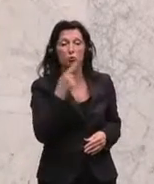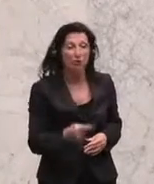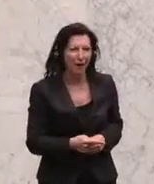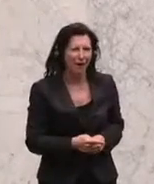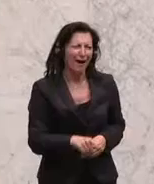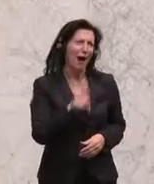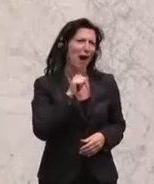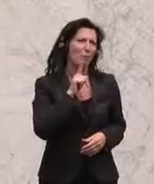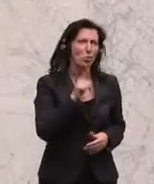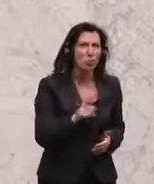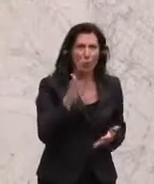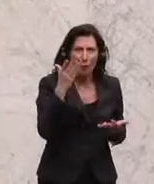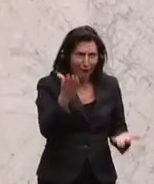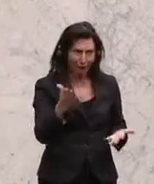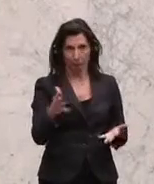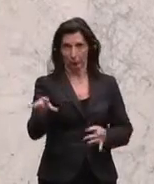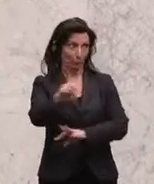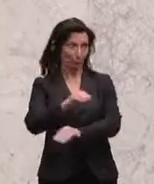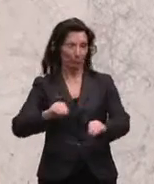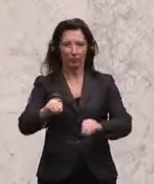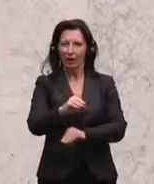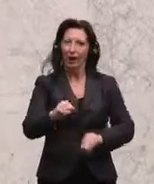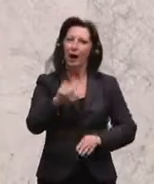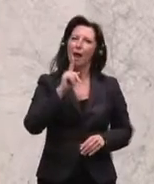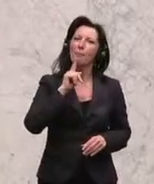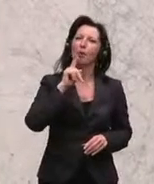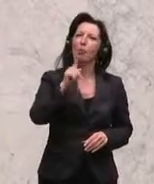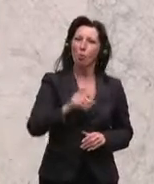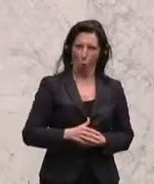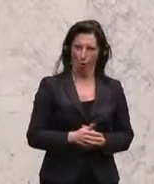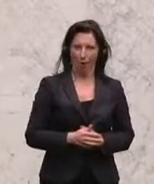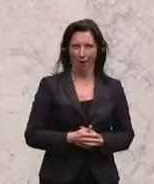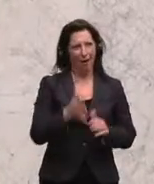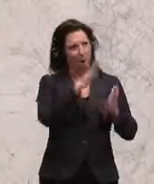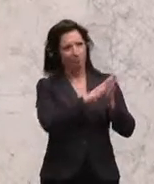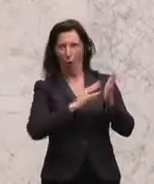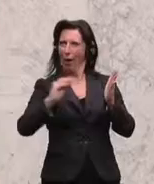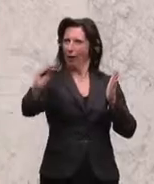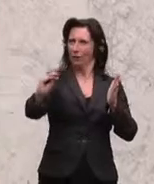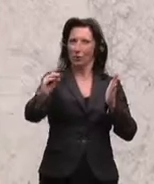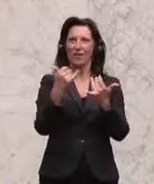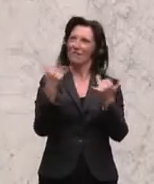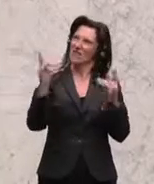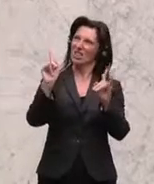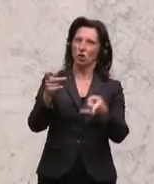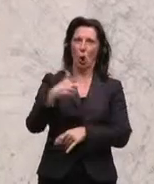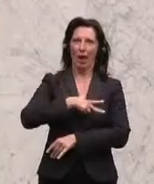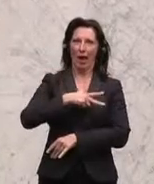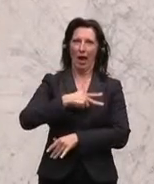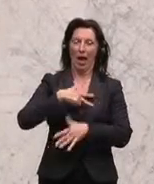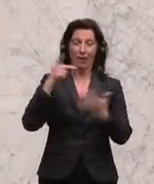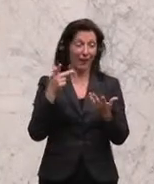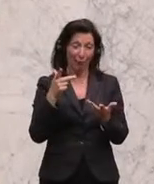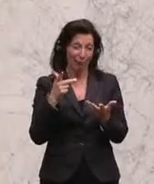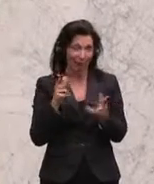einer Wirklichkeitsprojektion, die Sie gerne hätten, die aber nicht die